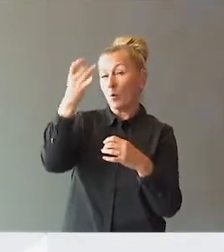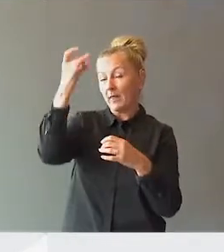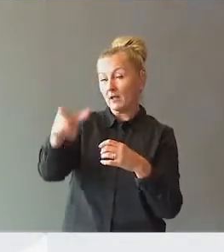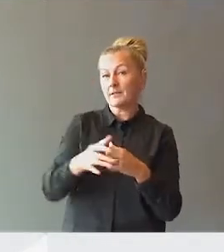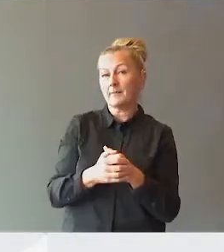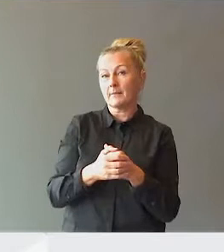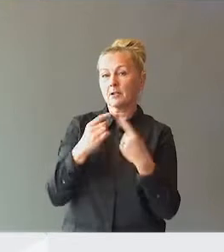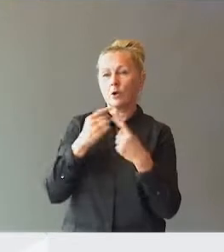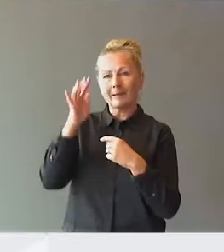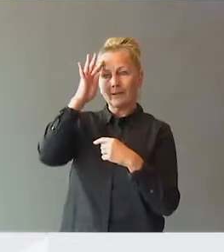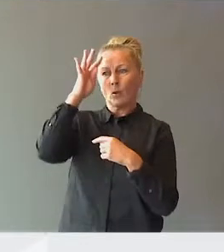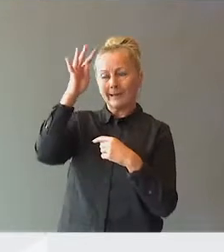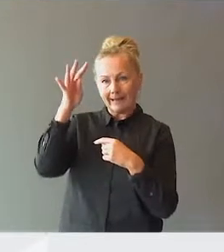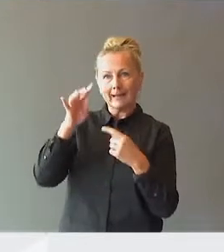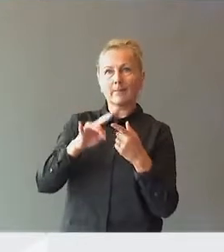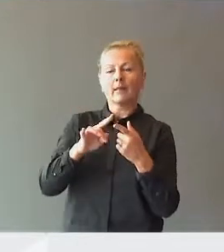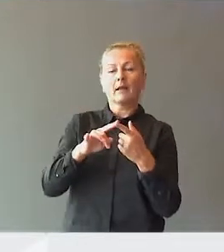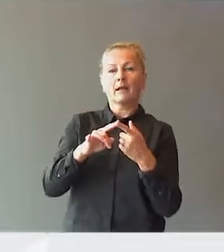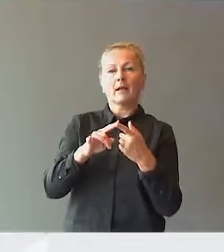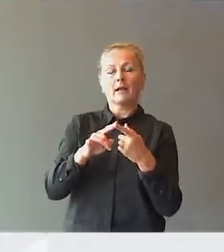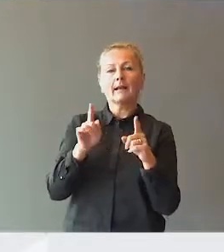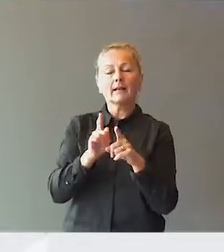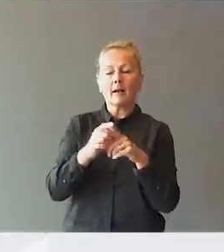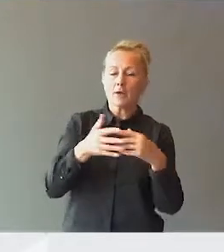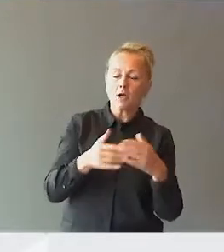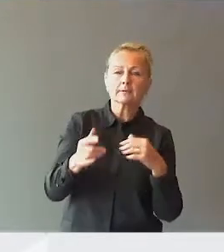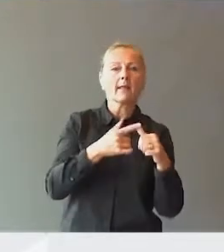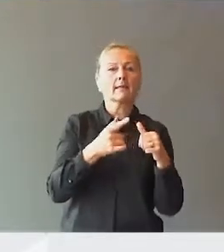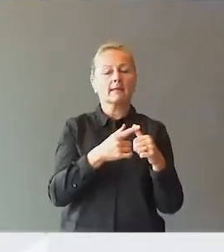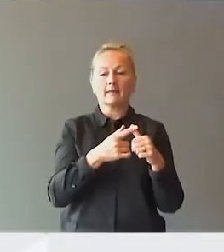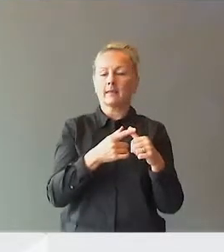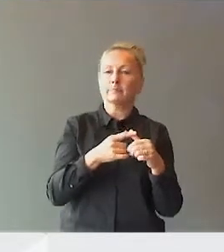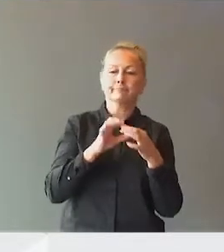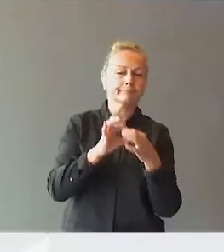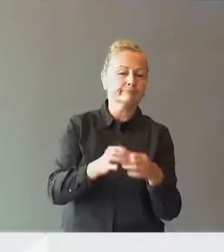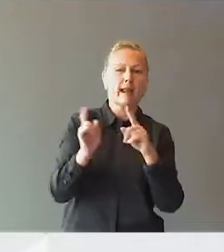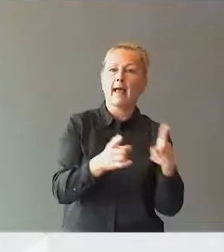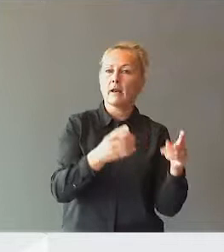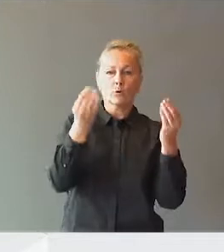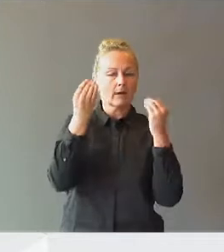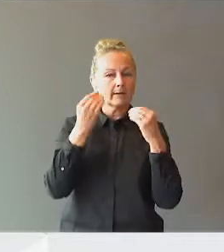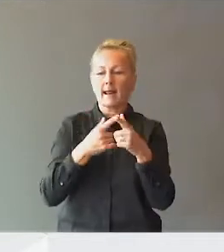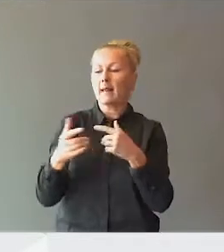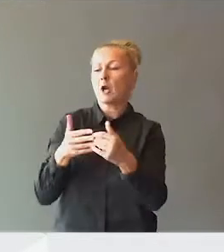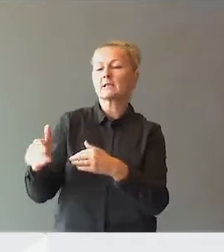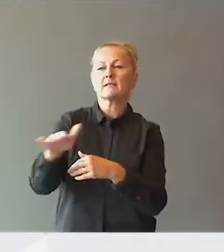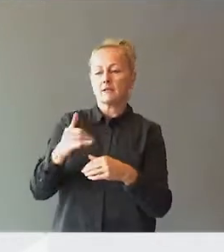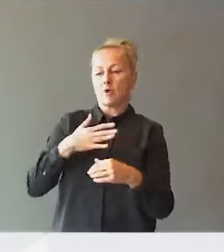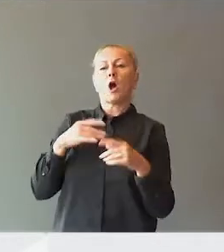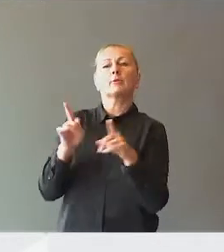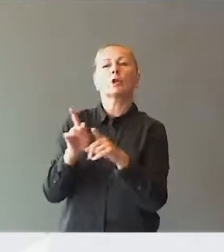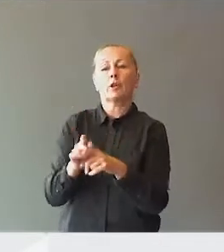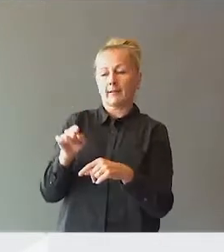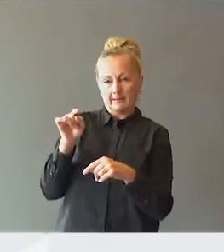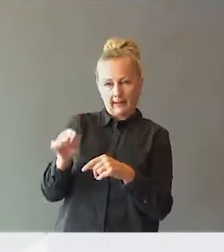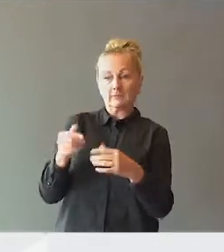om ideologi, men det er likevel praksis enten i lærerutdanninger eller i praksisvektet som har betydning.